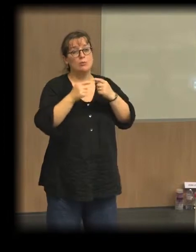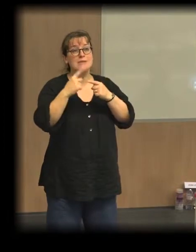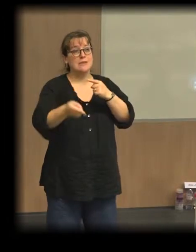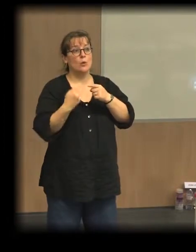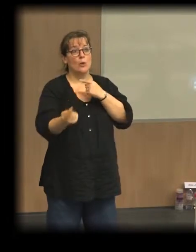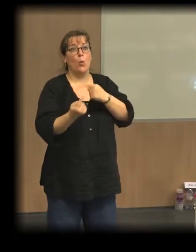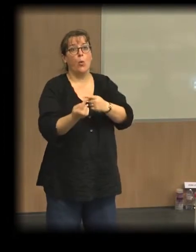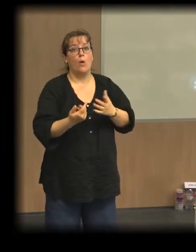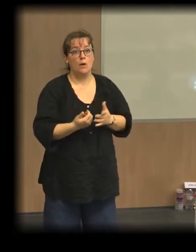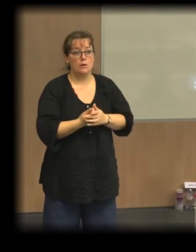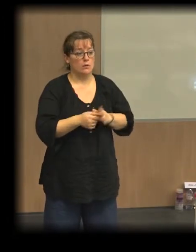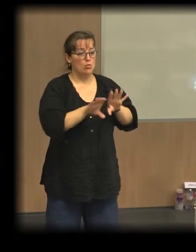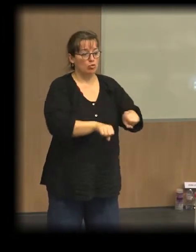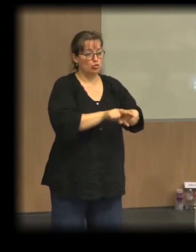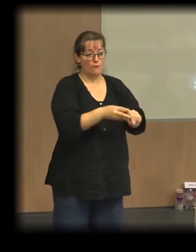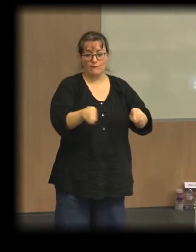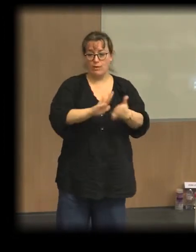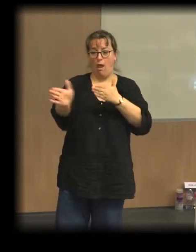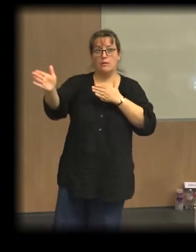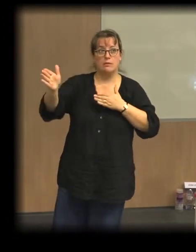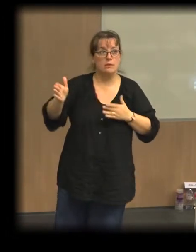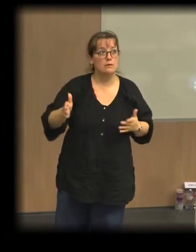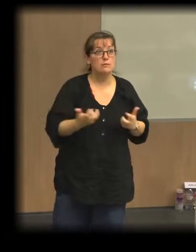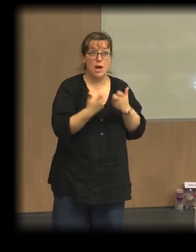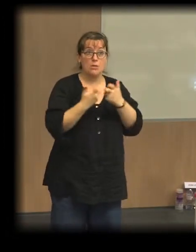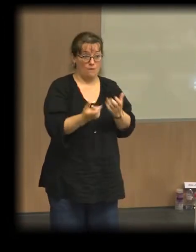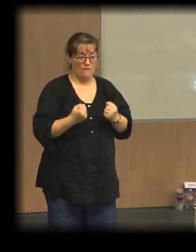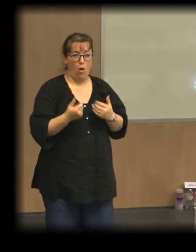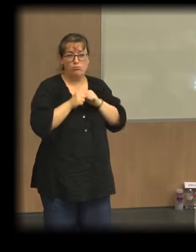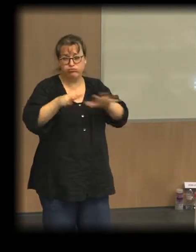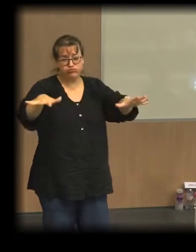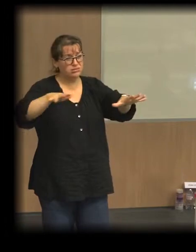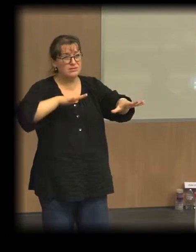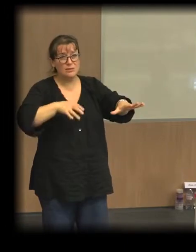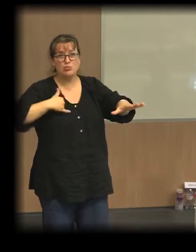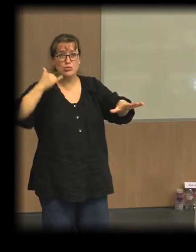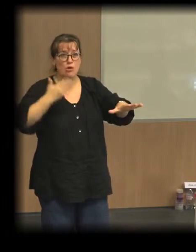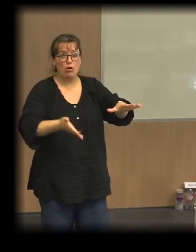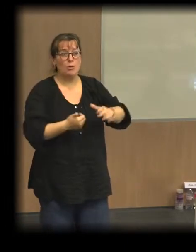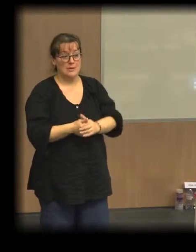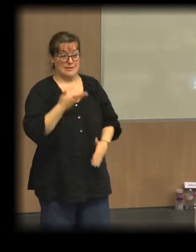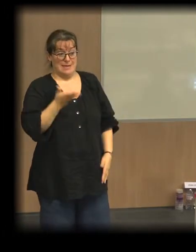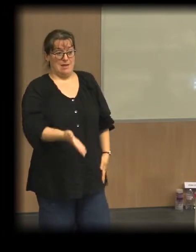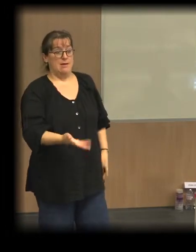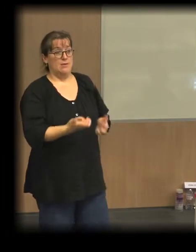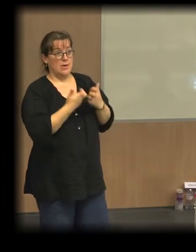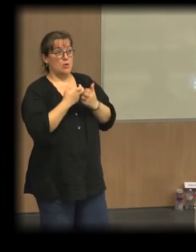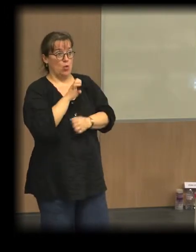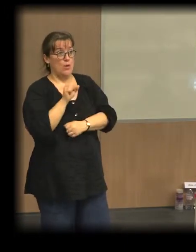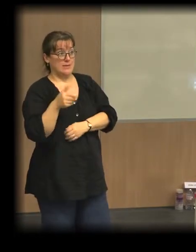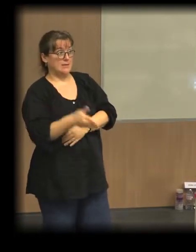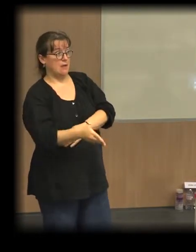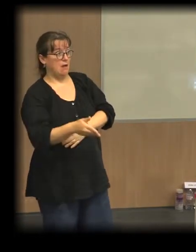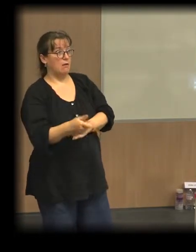permettre de nouvelles relations entre les producteurs et les consommateurs. Je crois que c'est autour de cette économie sociale et